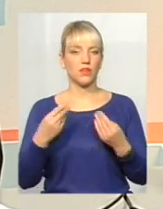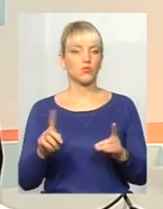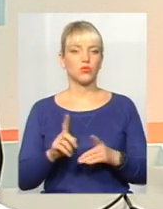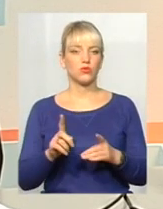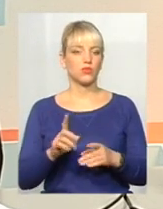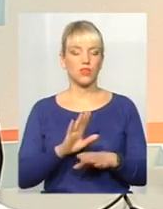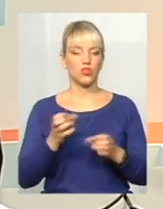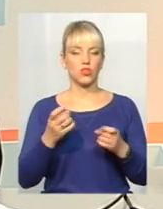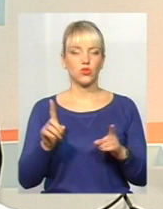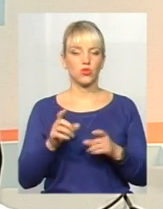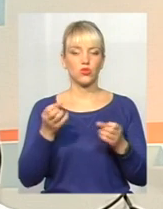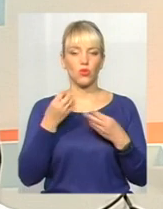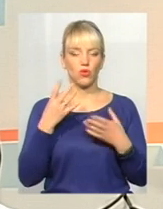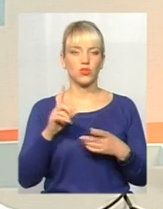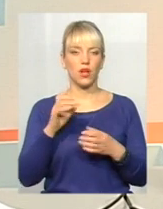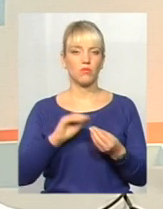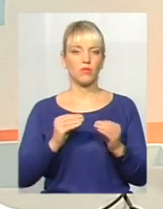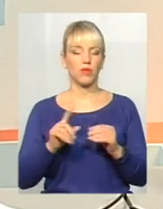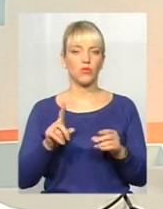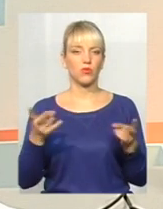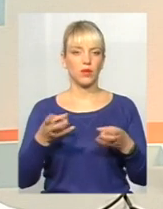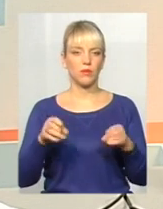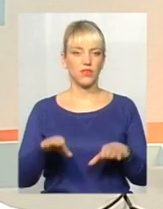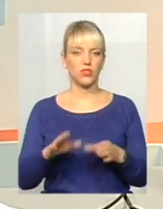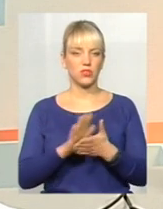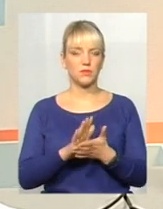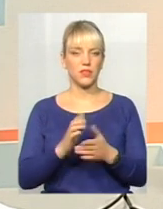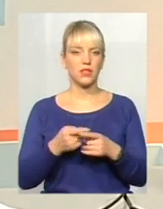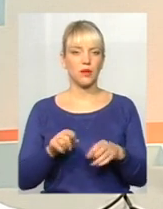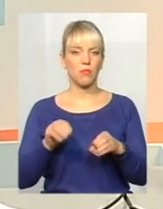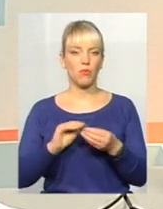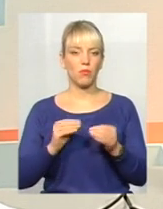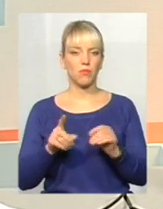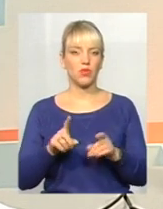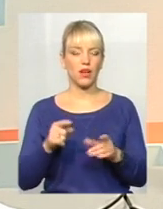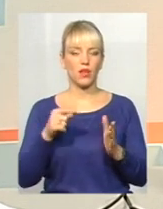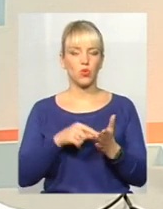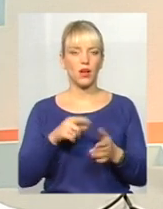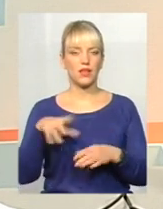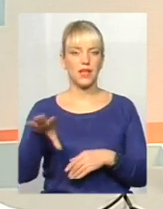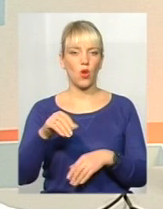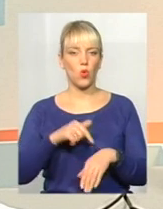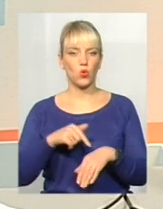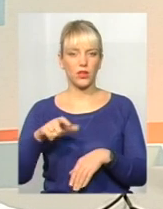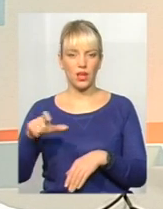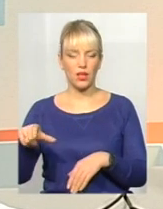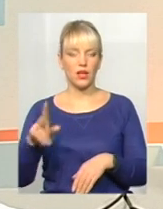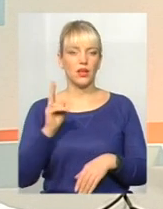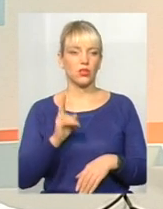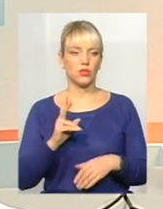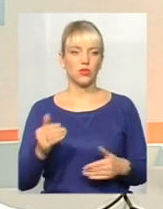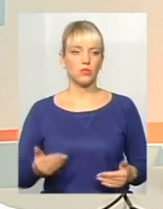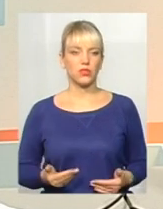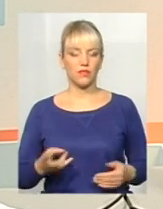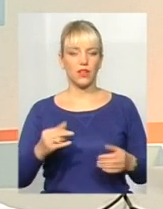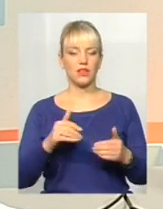але метално якусь проблему, яку треба вирішувати. Сміття – це реальна проблема, яка торкається всіх тих людей, які проживають на дотичних